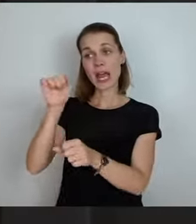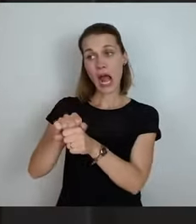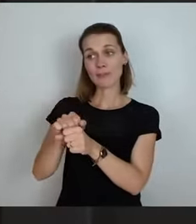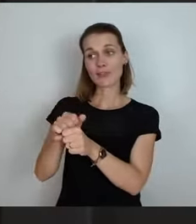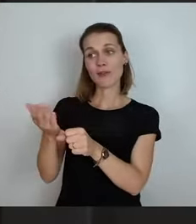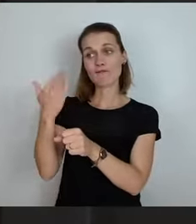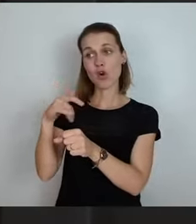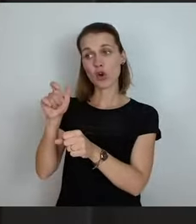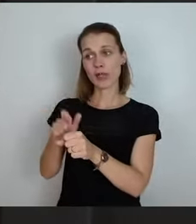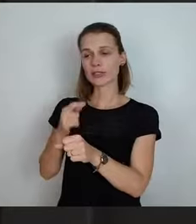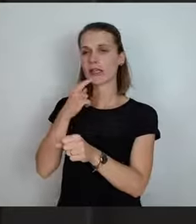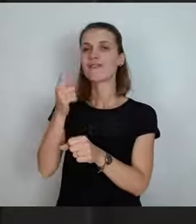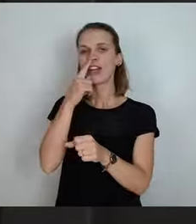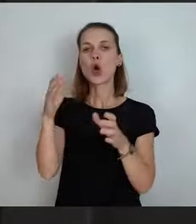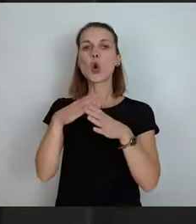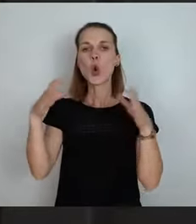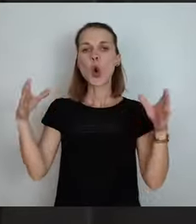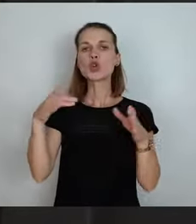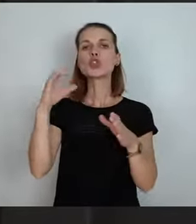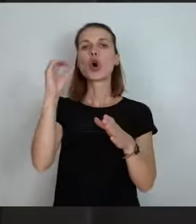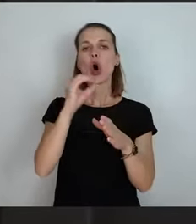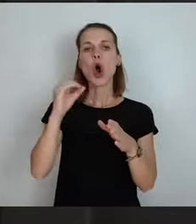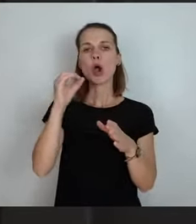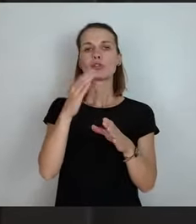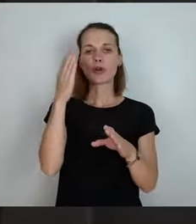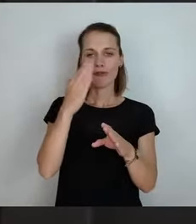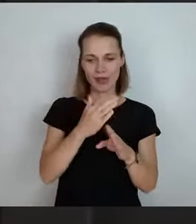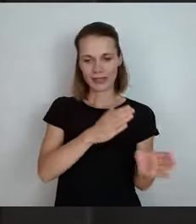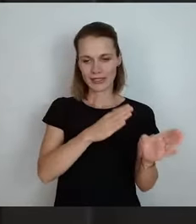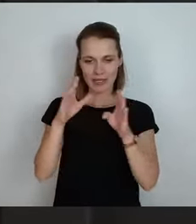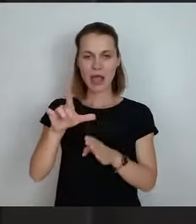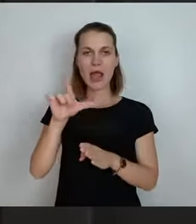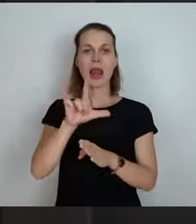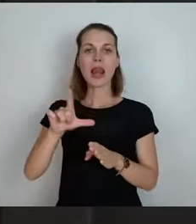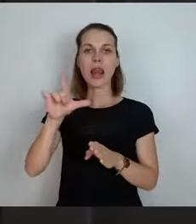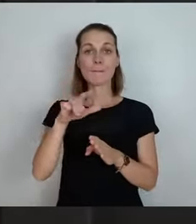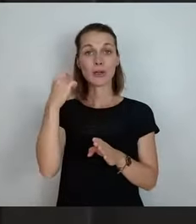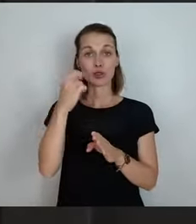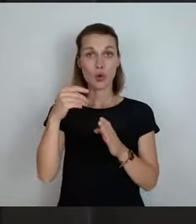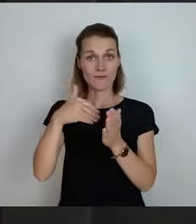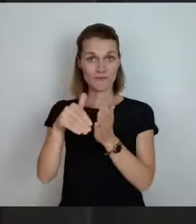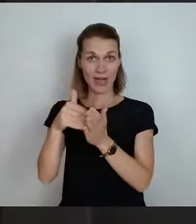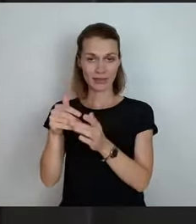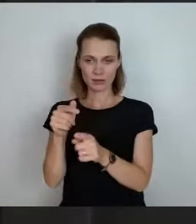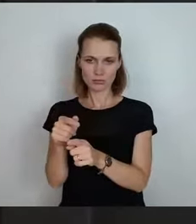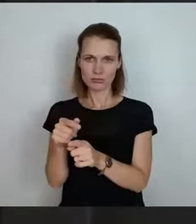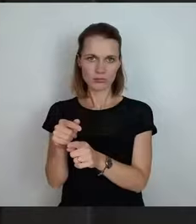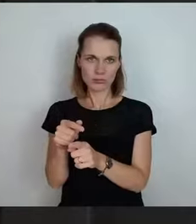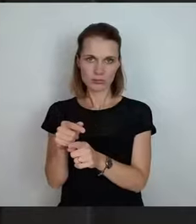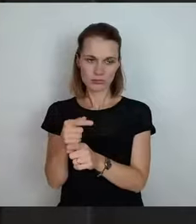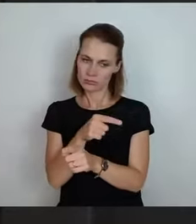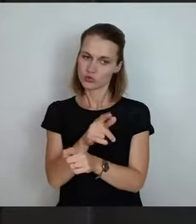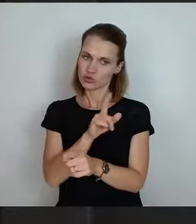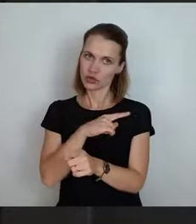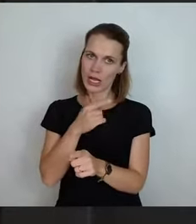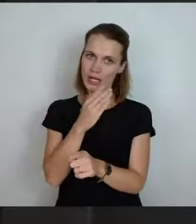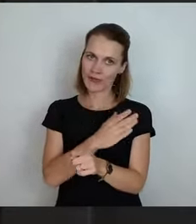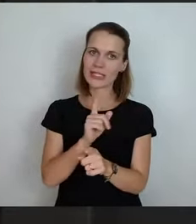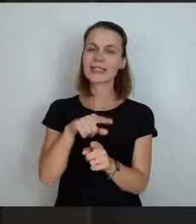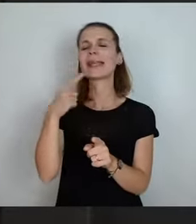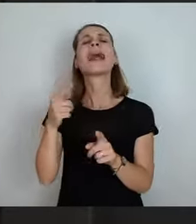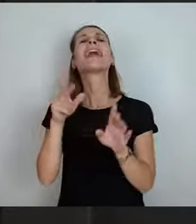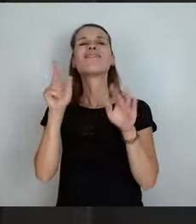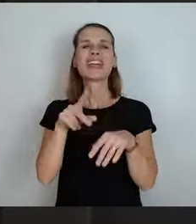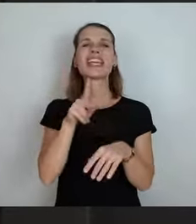also wenn Großolpersdorf fertig ist, ist Lüppersdorf dran, Großolpersdorf ist lange fertig, dann hieß es, also wenn Krumhermersdorf fertig ist, dann ist